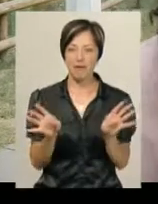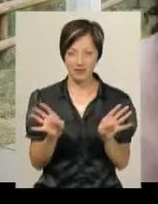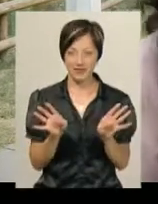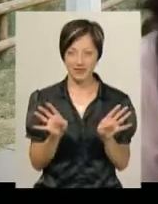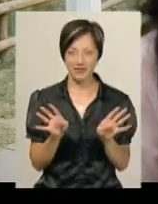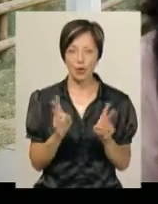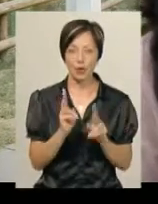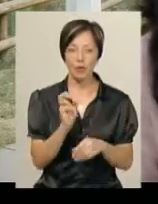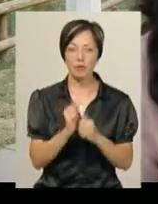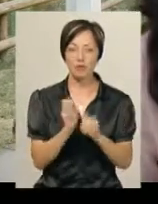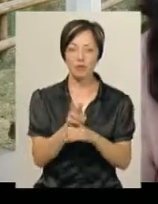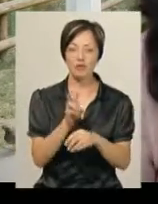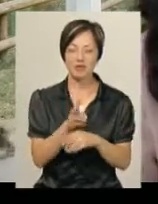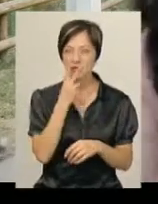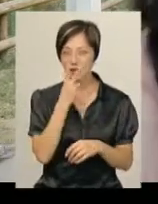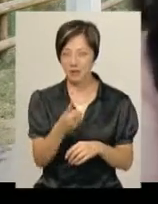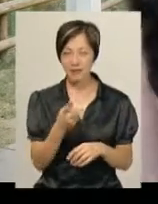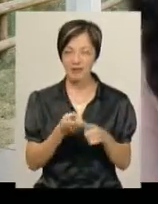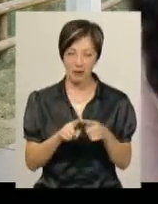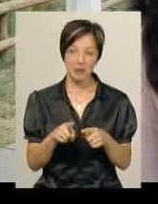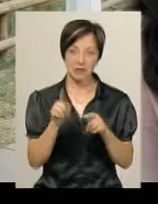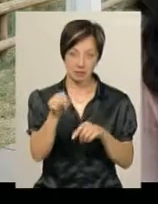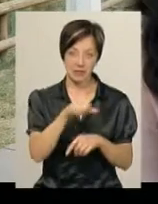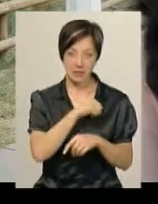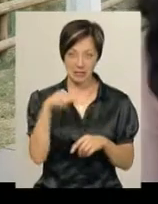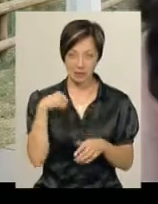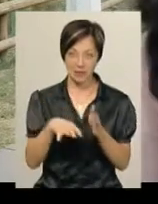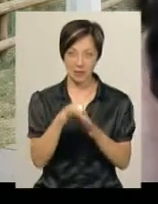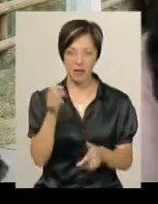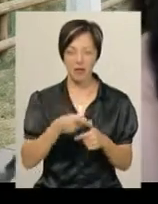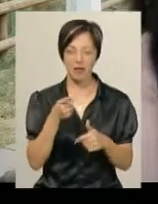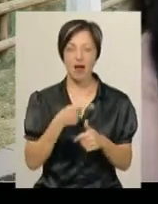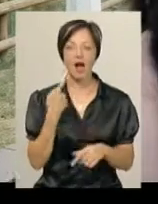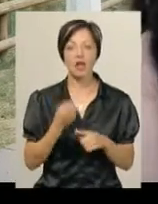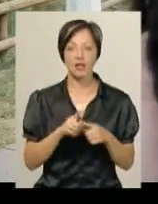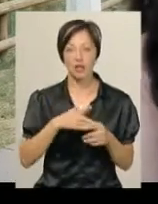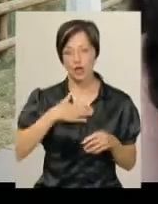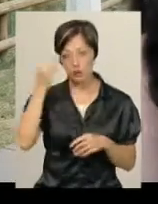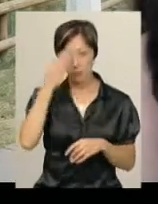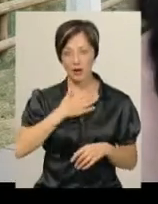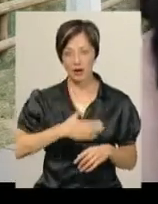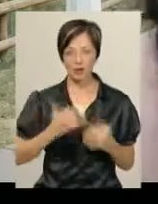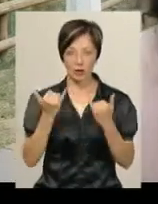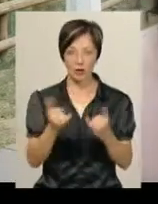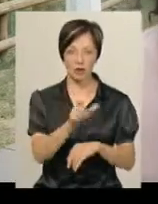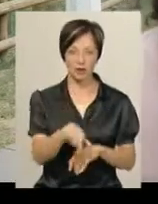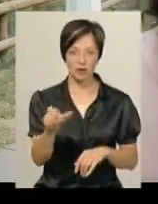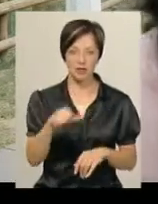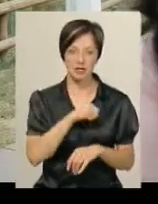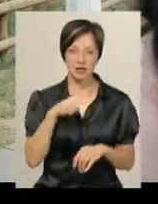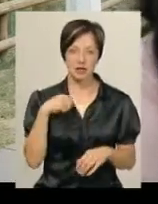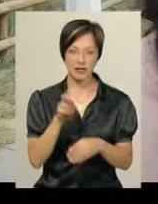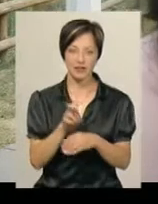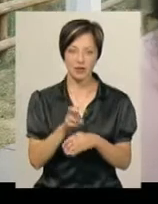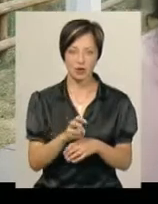приходить, не працює, а приходить, відвідує, дивиться на них. На нашу думку, це було би приємно для них, навіть для самих